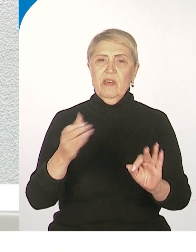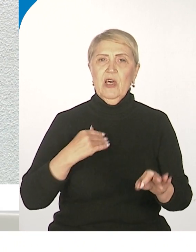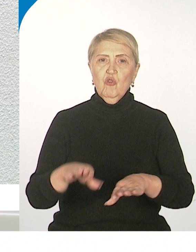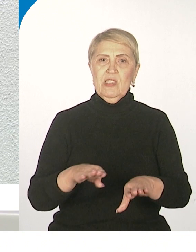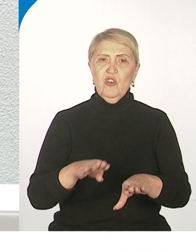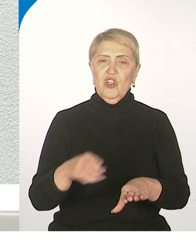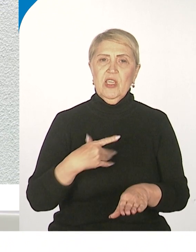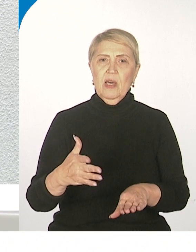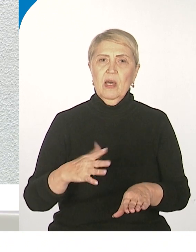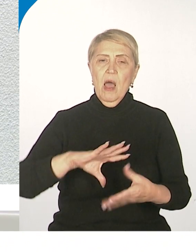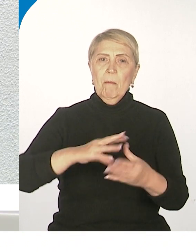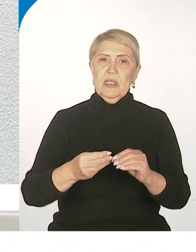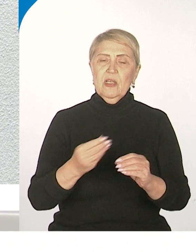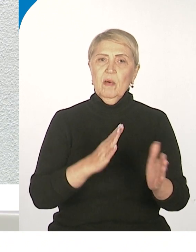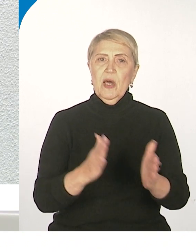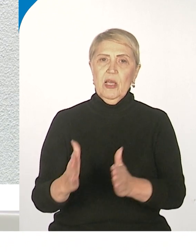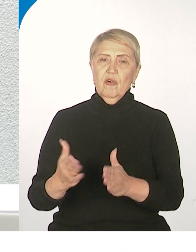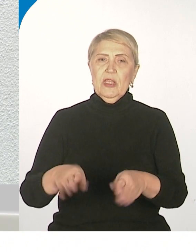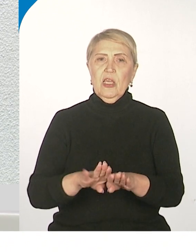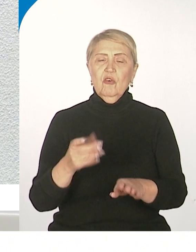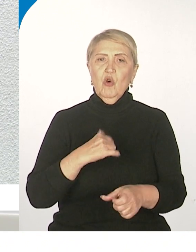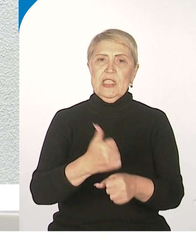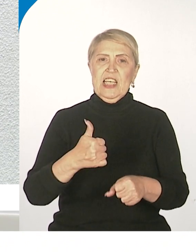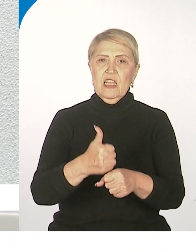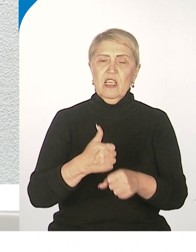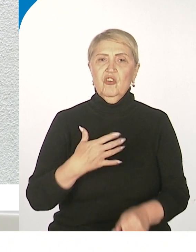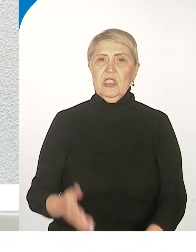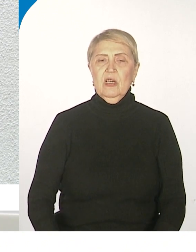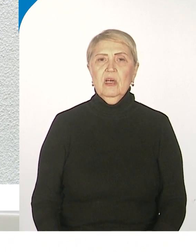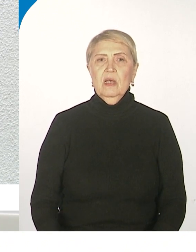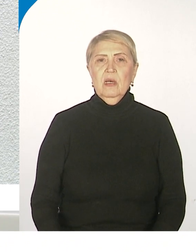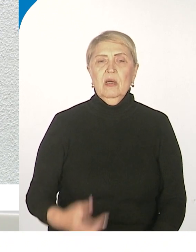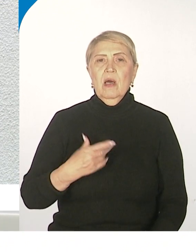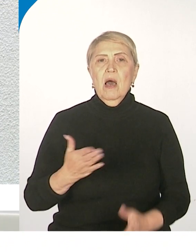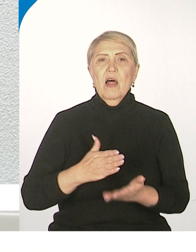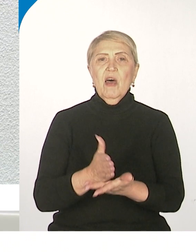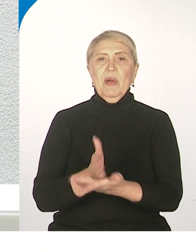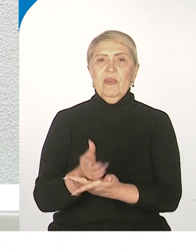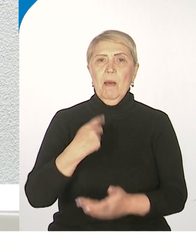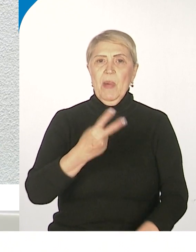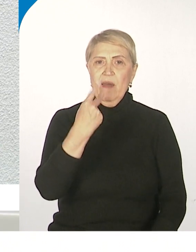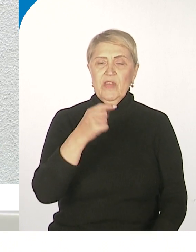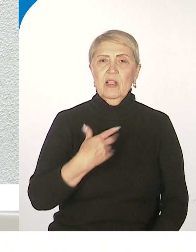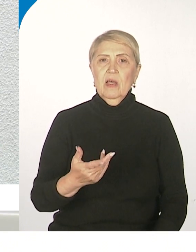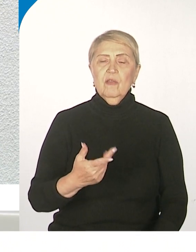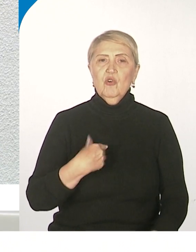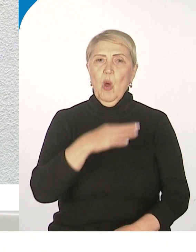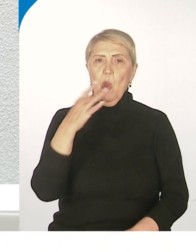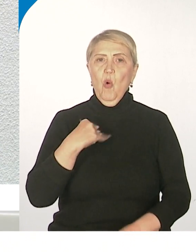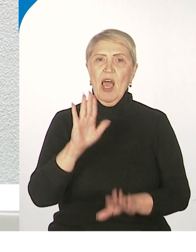по целому ряду стратегических для региона направлений. Мы видели многое на выставке.